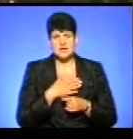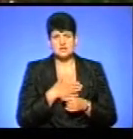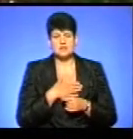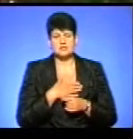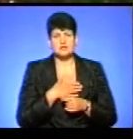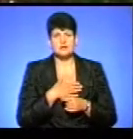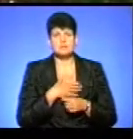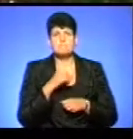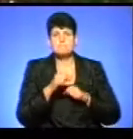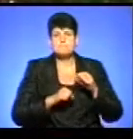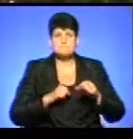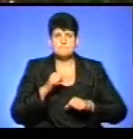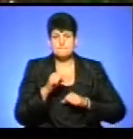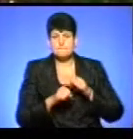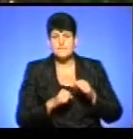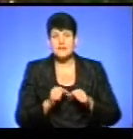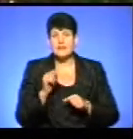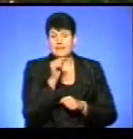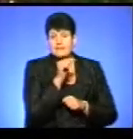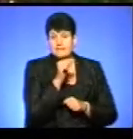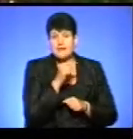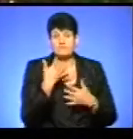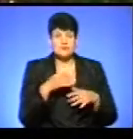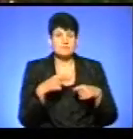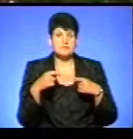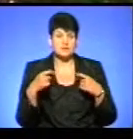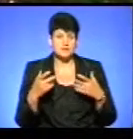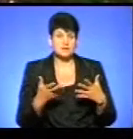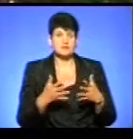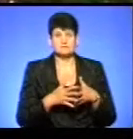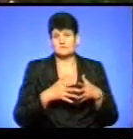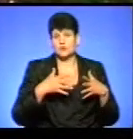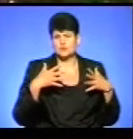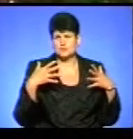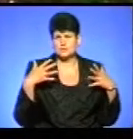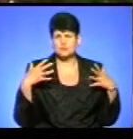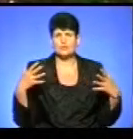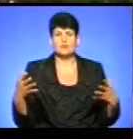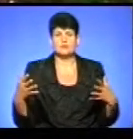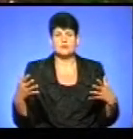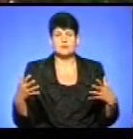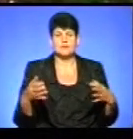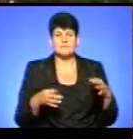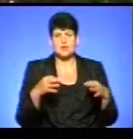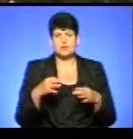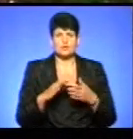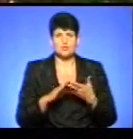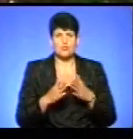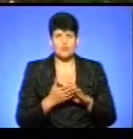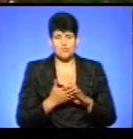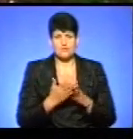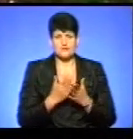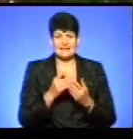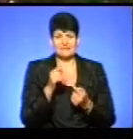мішок. І вони там вже бігають, їх таке роздолю, якісь природні умови, хоч би, які